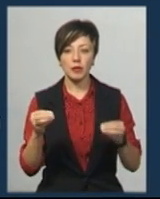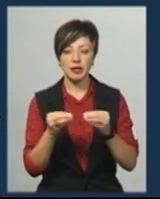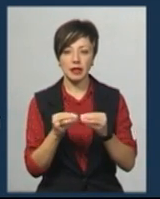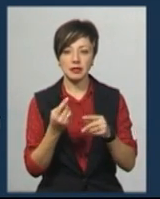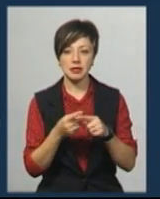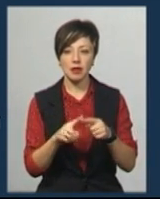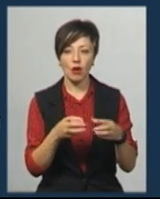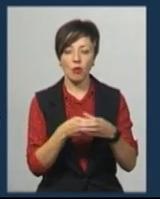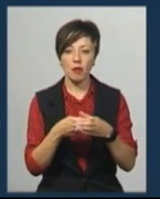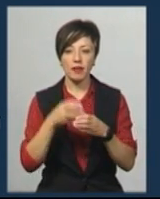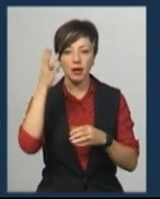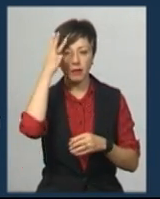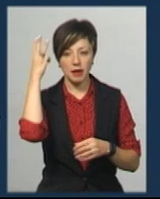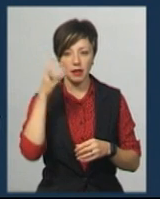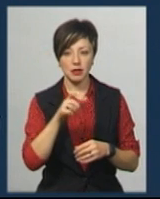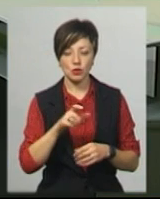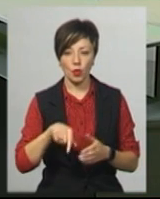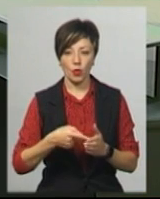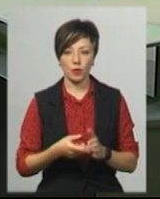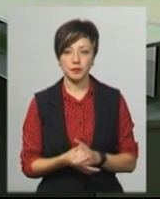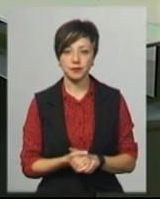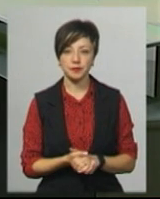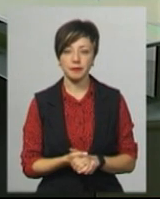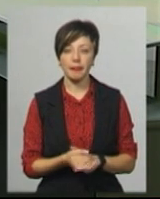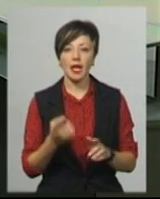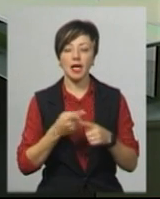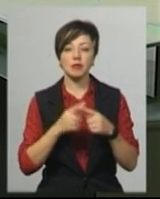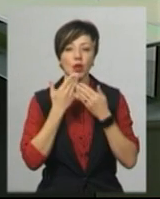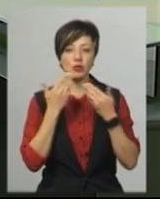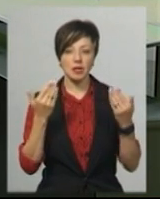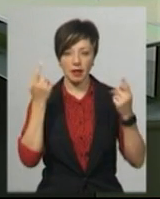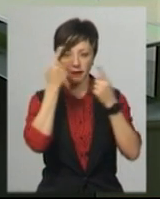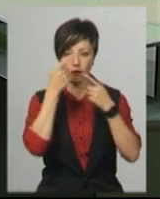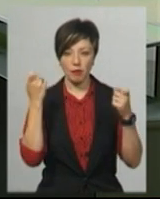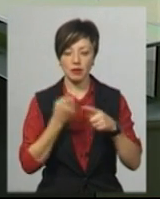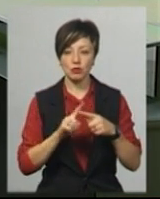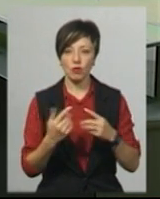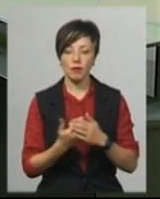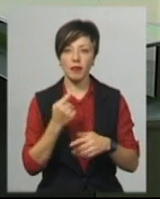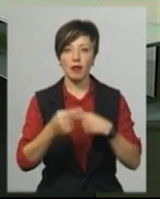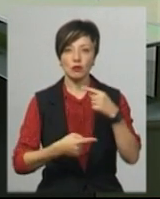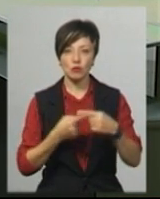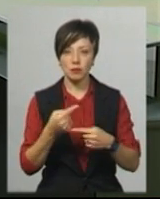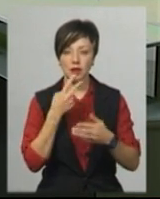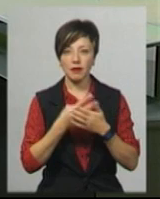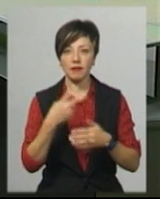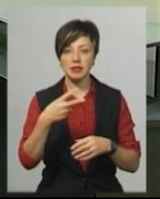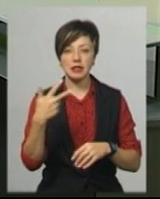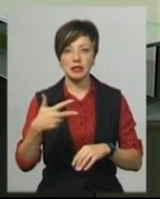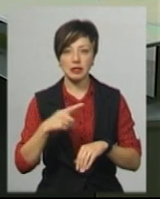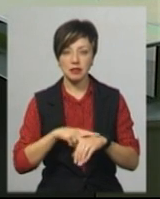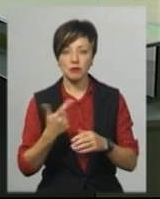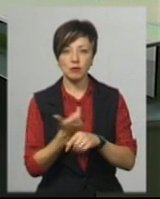Це команди Хмельницького. Це була остання інформація цього випуску. Наступний в ефірі о 20.30.